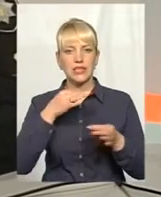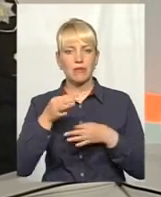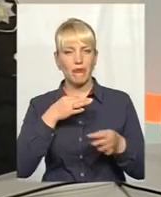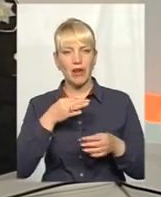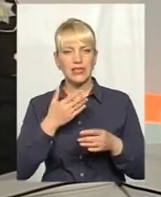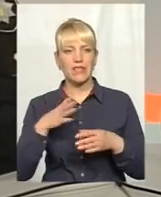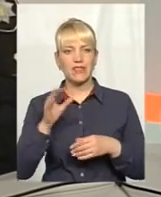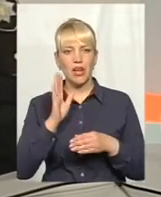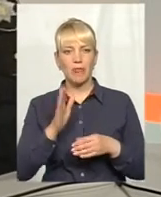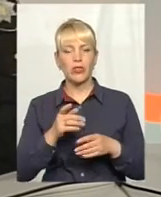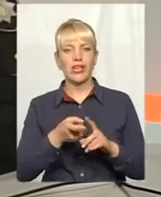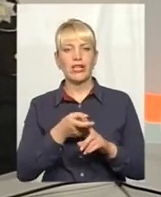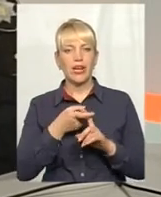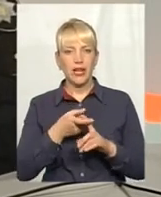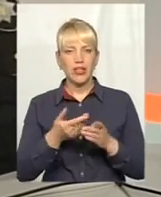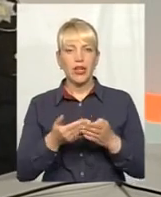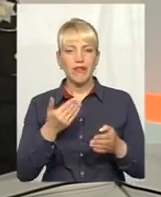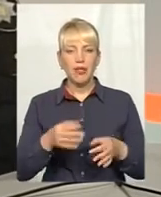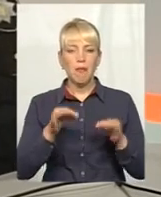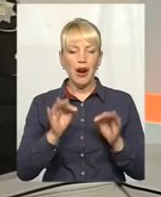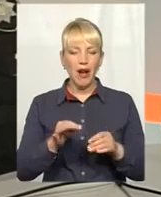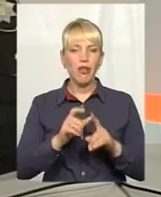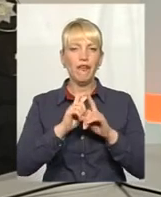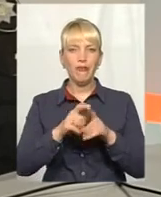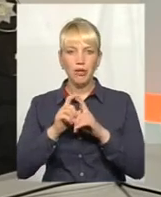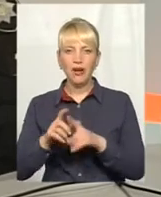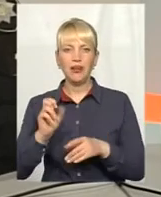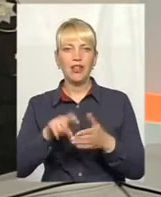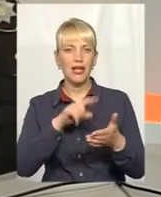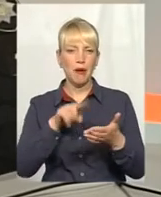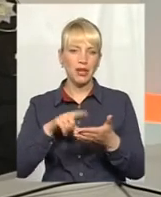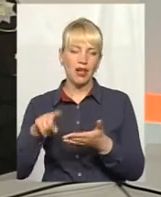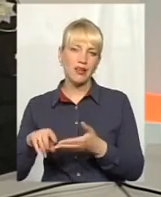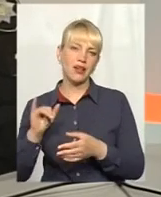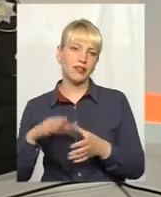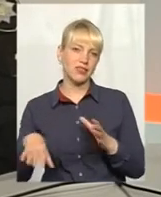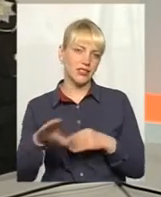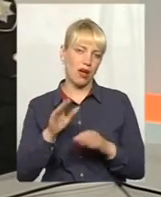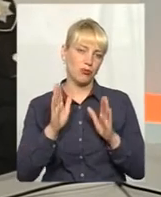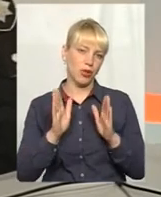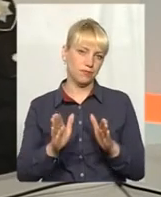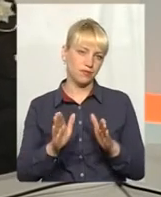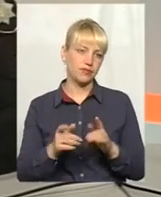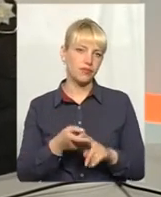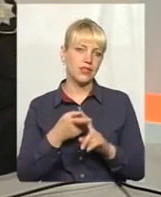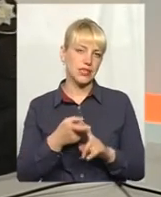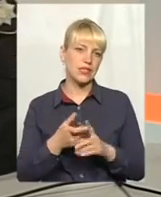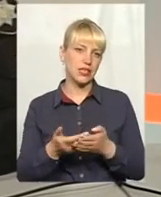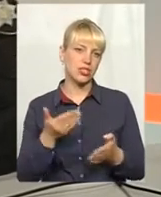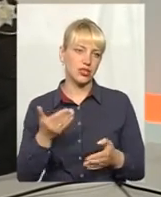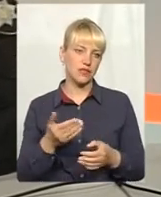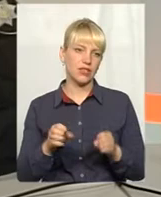від правильності відповіді на поставлені запитання. І, відповідно, все буде залежати від